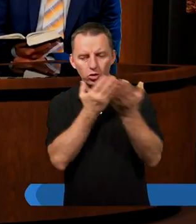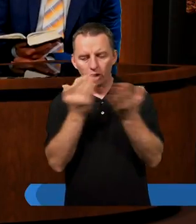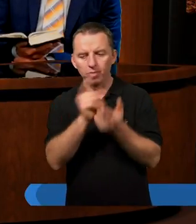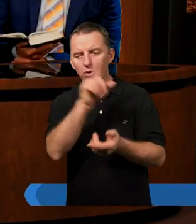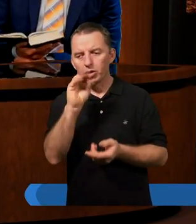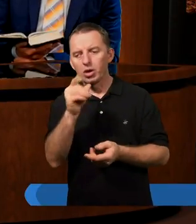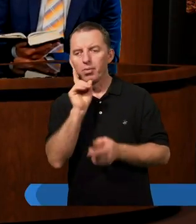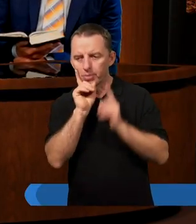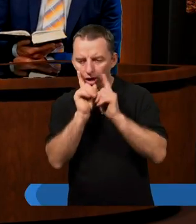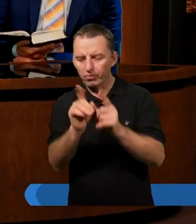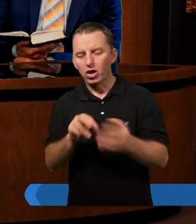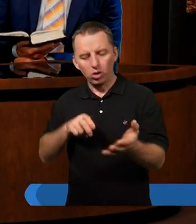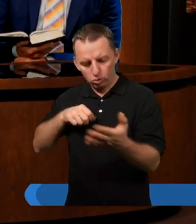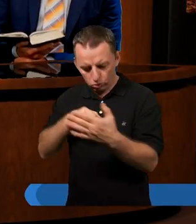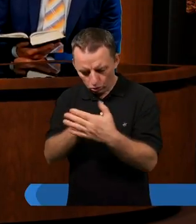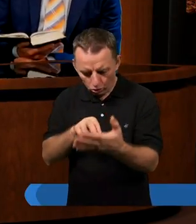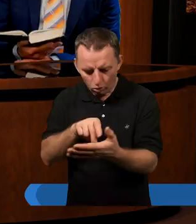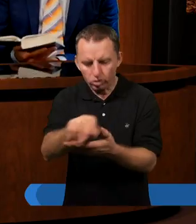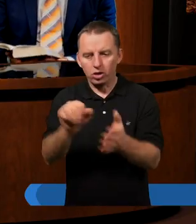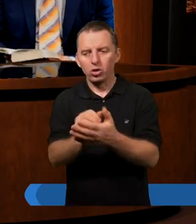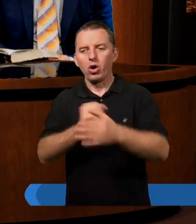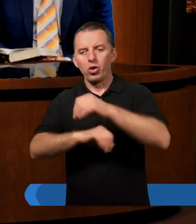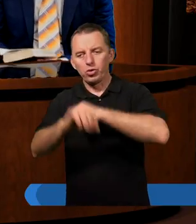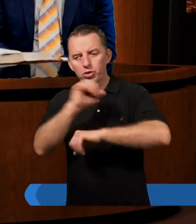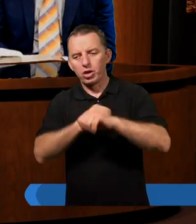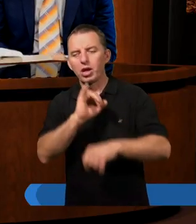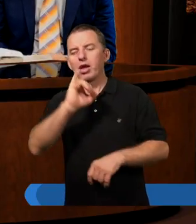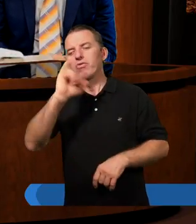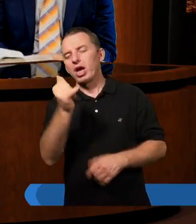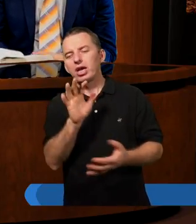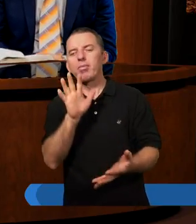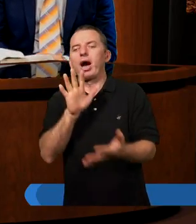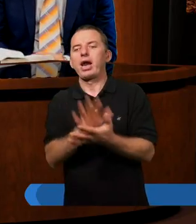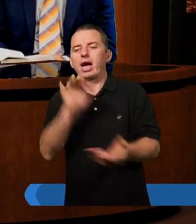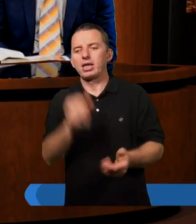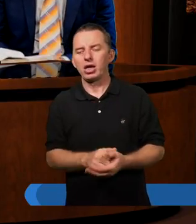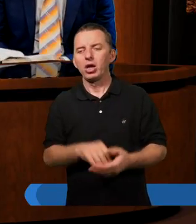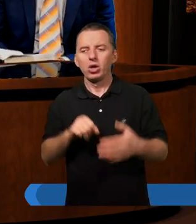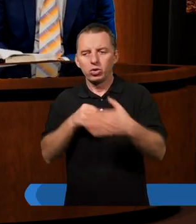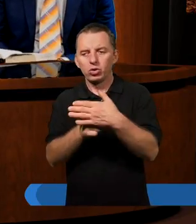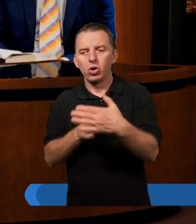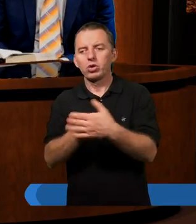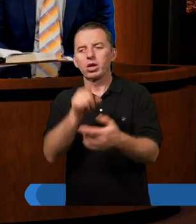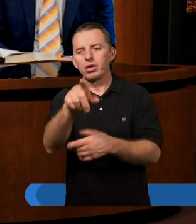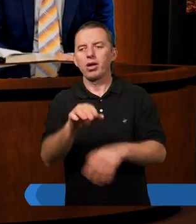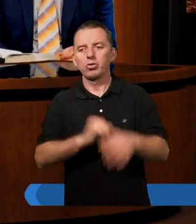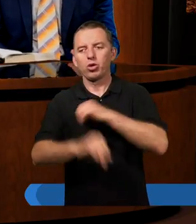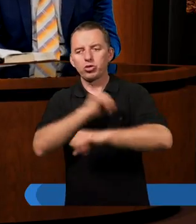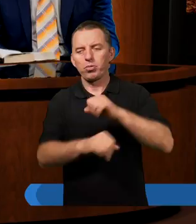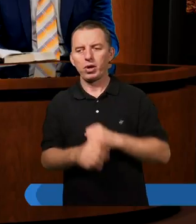że co prawda dotarł do Rzymu, ale w jakim charakterze dotarł tam do Rzymu?